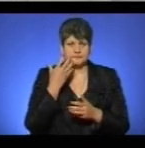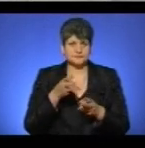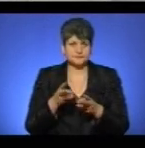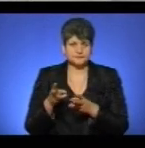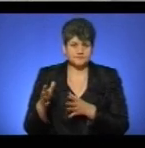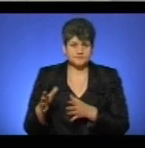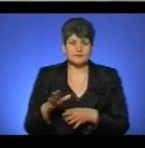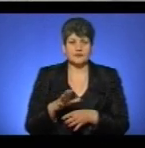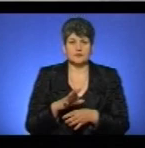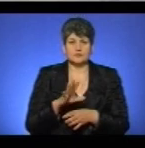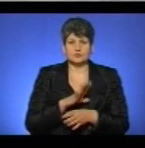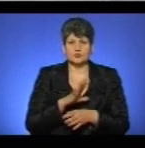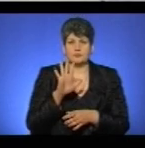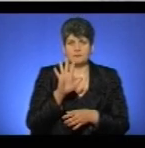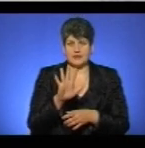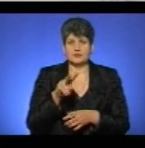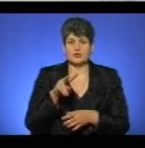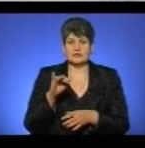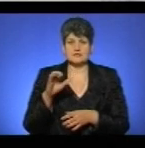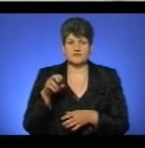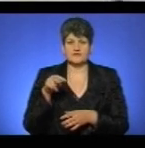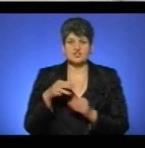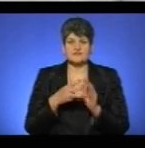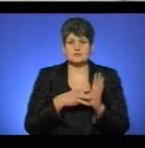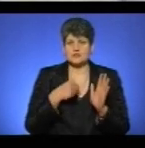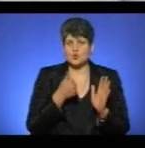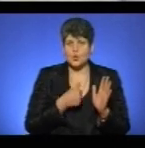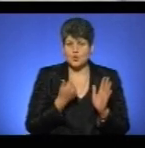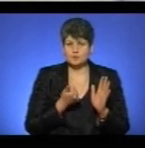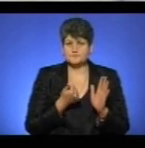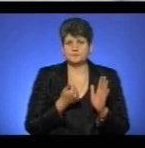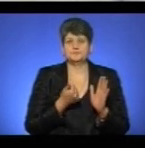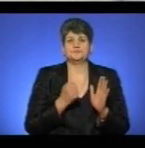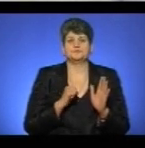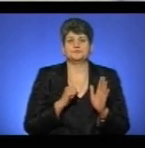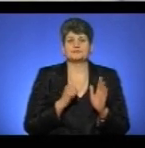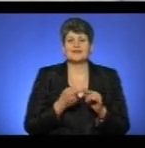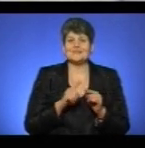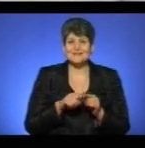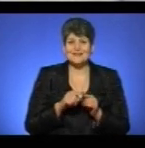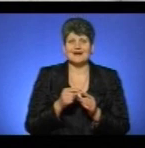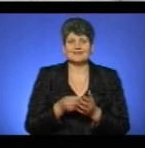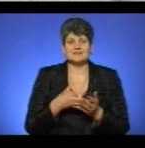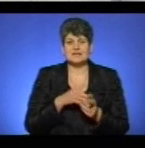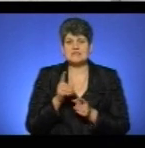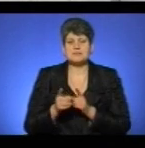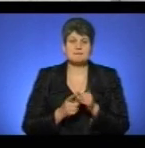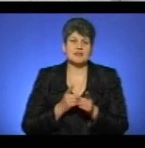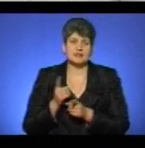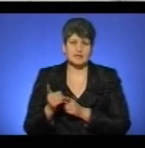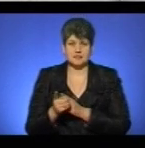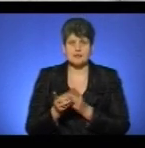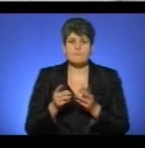відбулося 5 листопада 2018 року. Ця ціна змінилася до